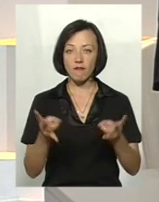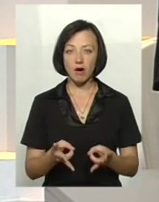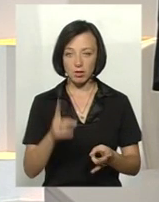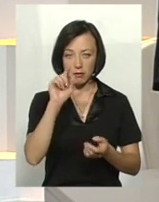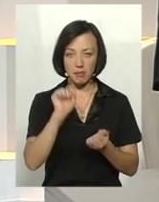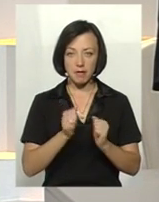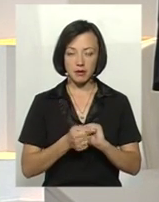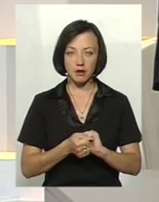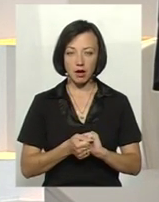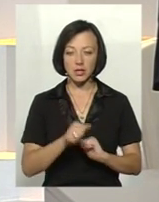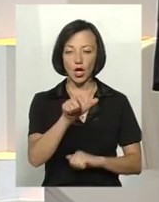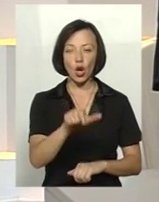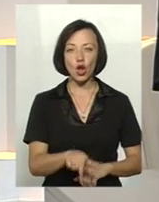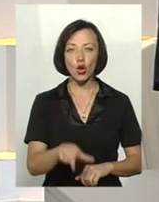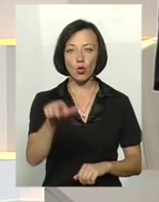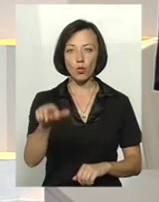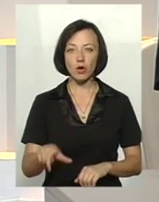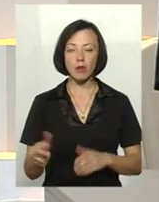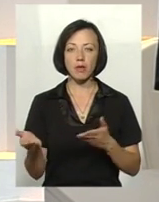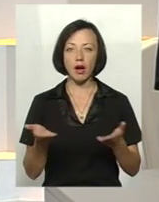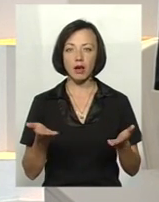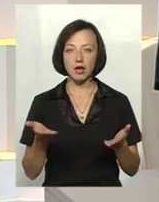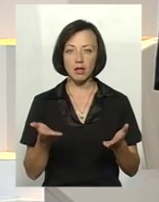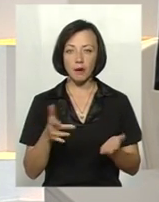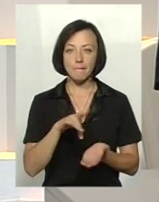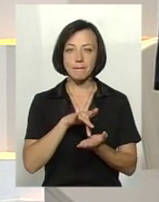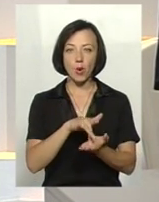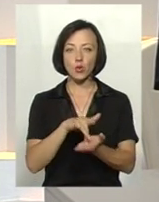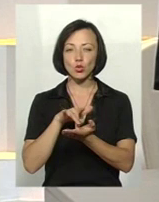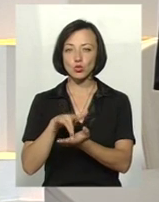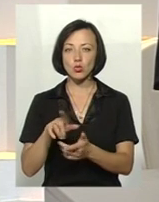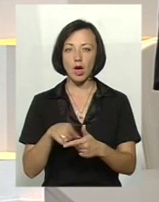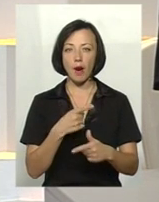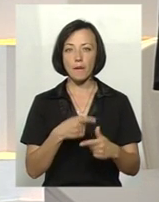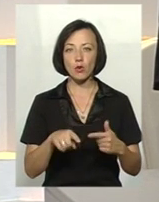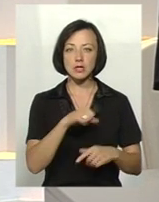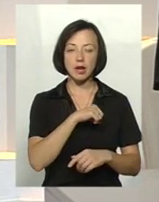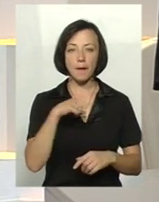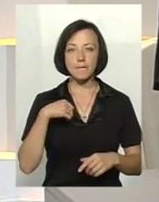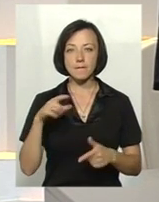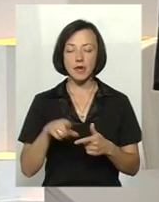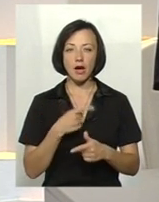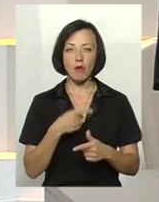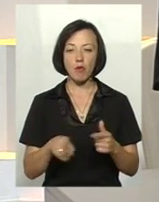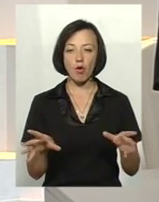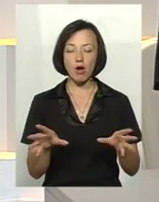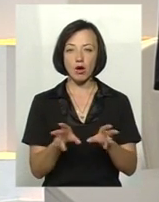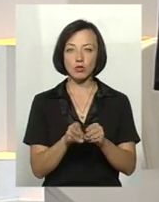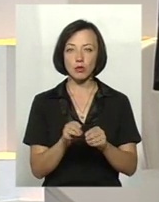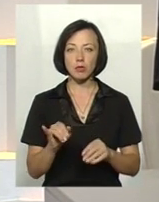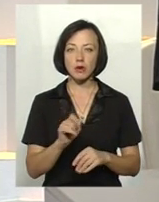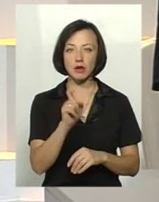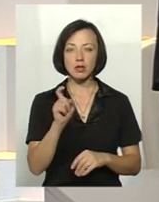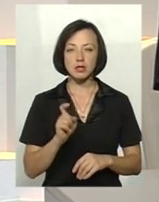'ятати людям, які подорожують або ж самі, або ж разом із